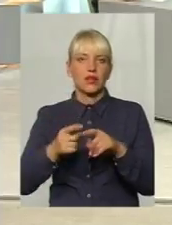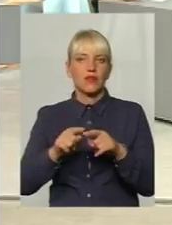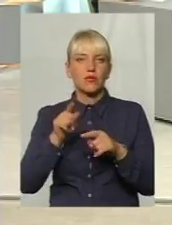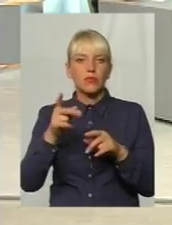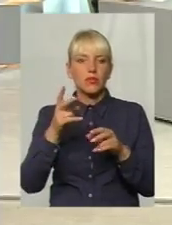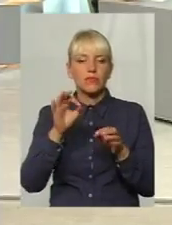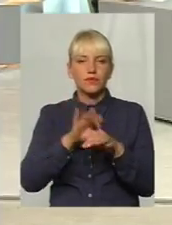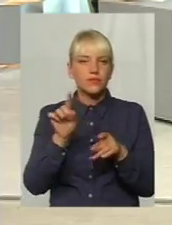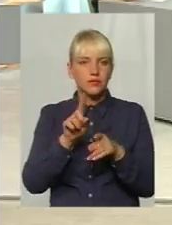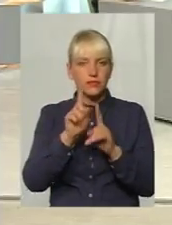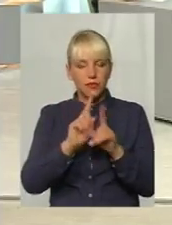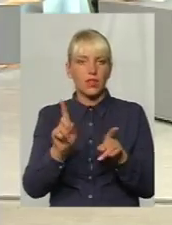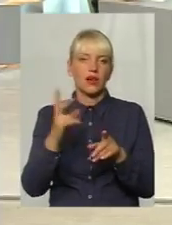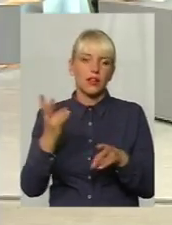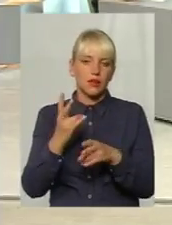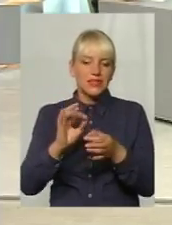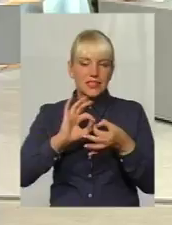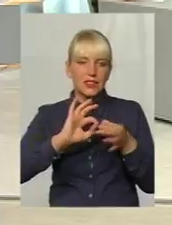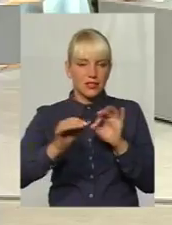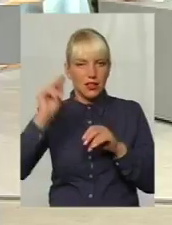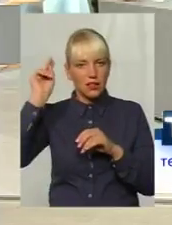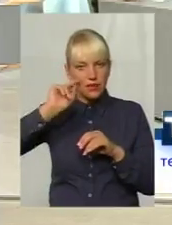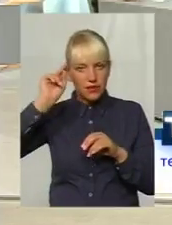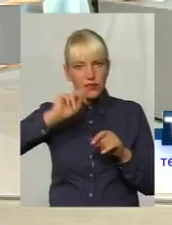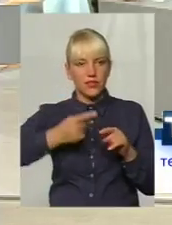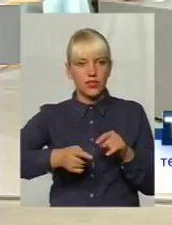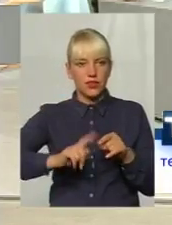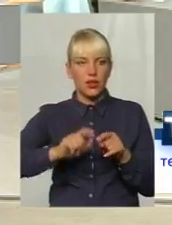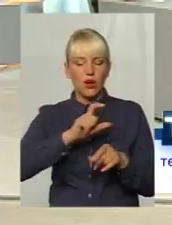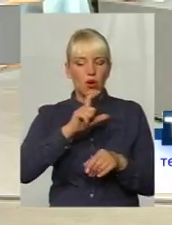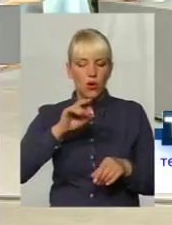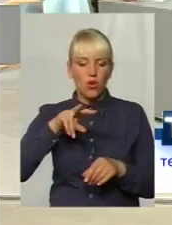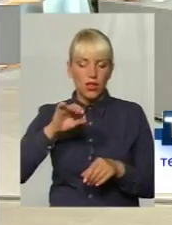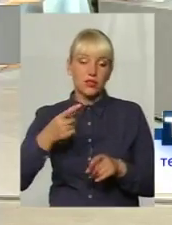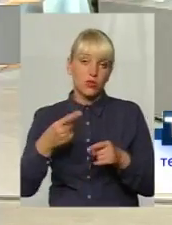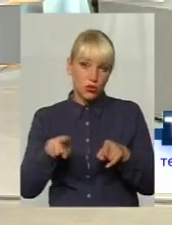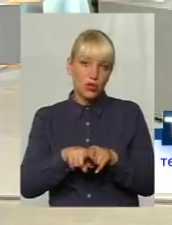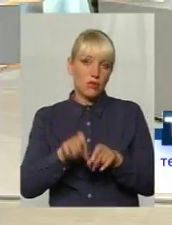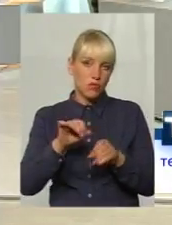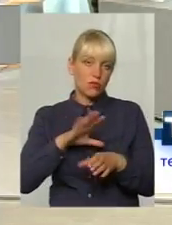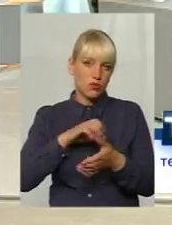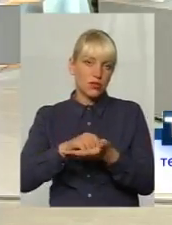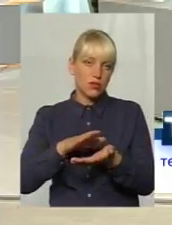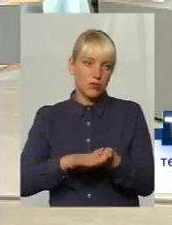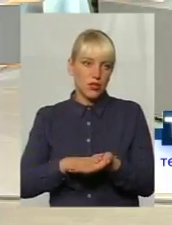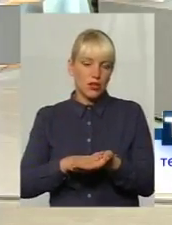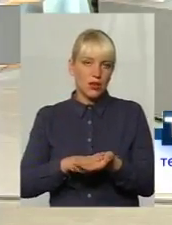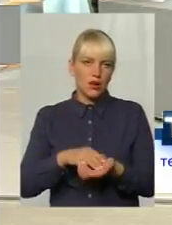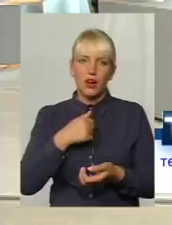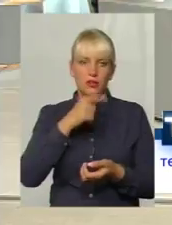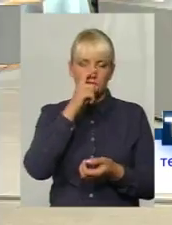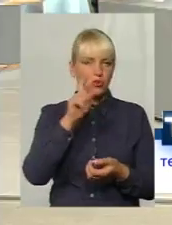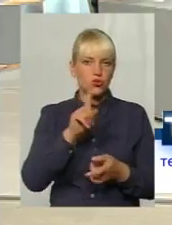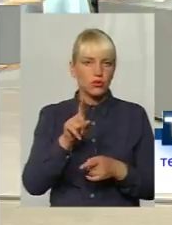більш детального визначення оцих фракцій холістеріни, тому він так назначив. А в поліклініки немає реактив, чи немає такої